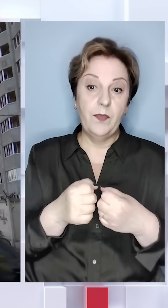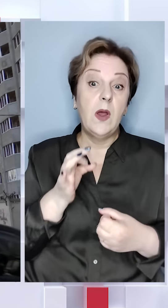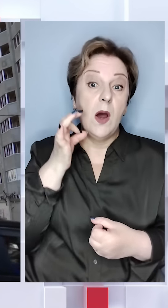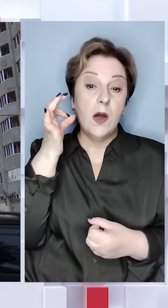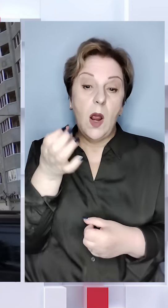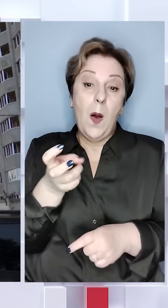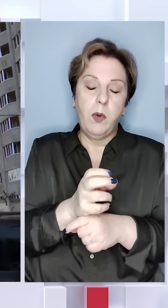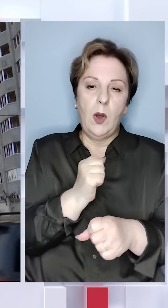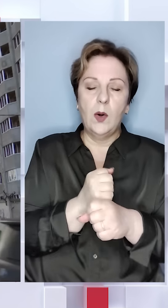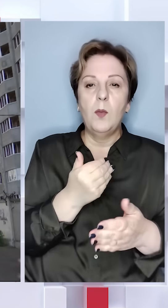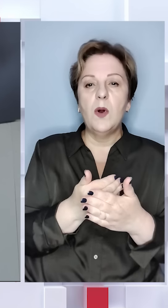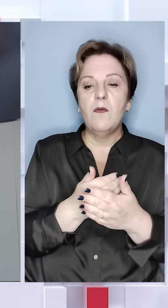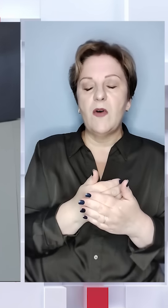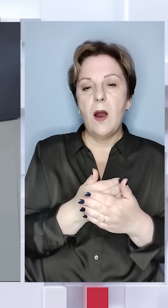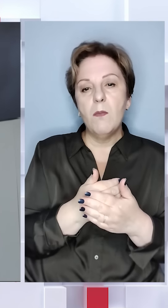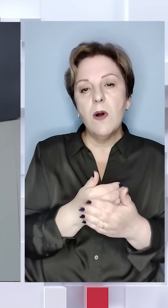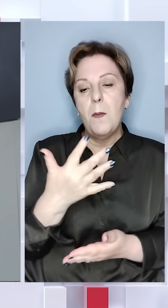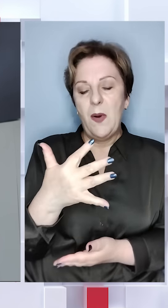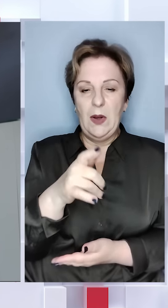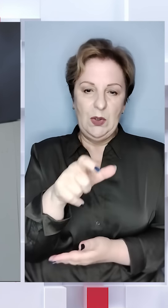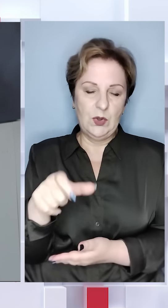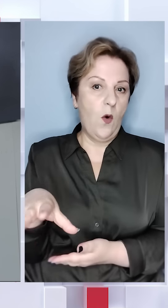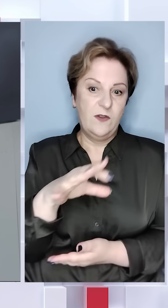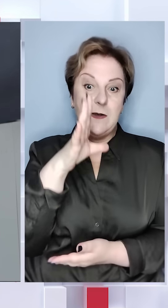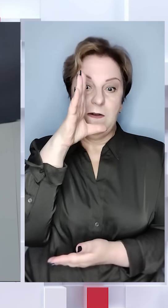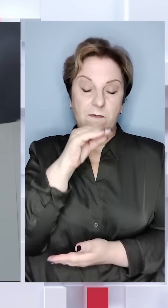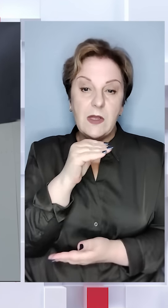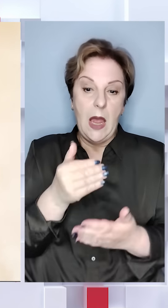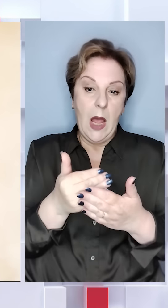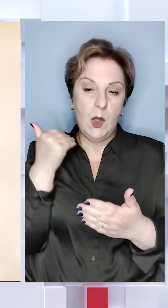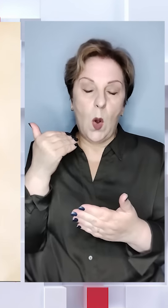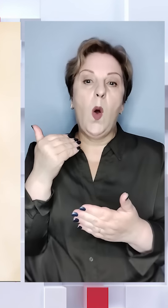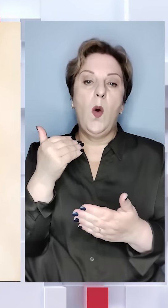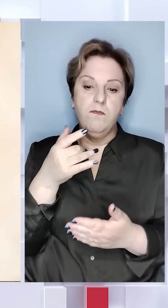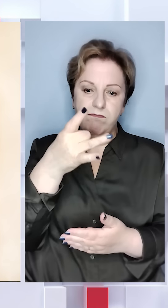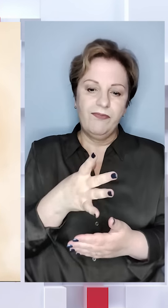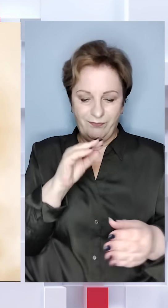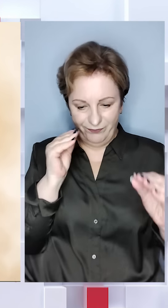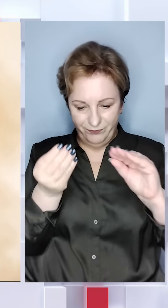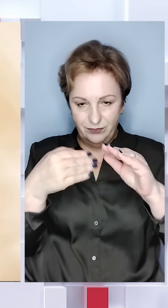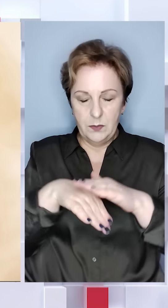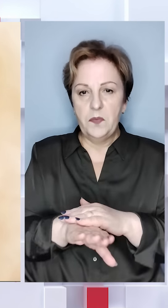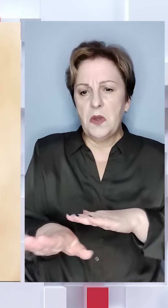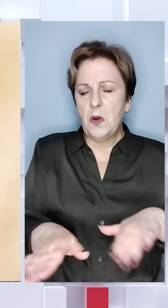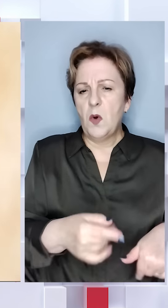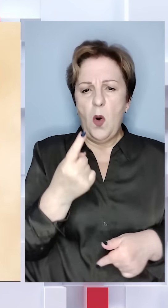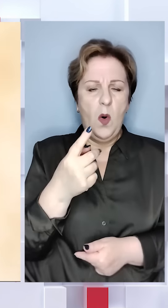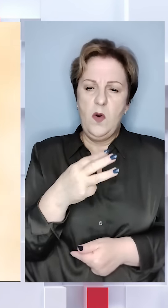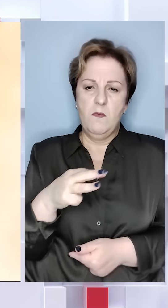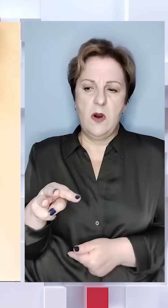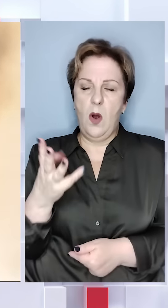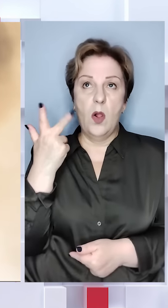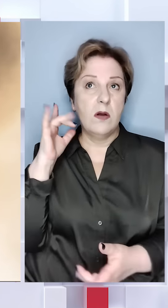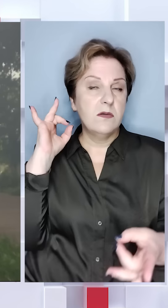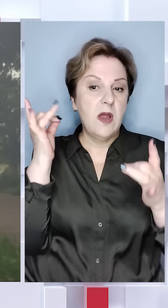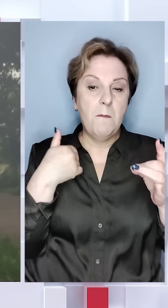Зранку сюди прийшли на роботу понад півсотня працівників. Вони усі встигли до удару зайти в укриття. Це пройшло якраз минуту після тривоги, як